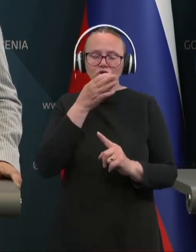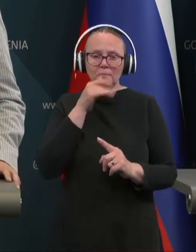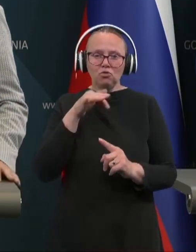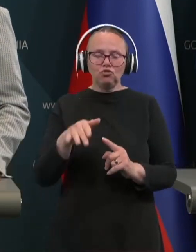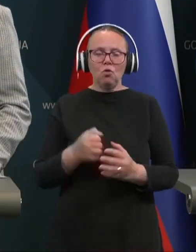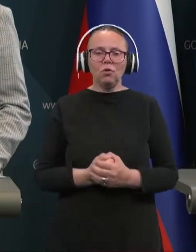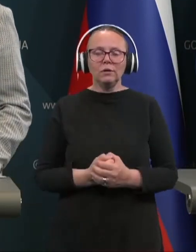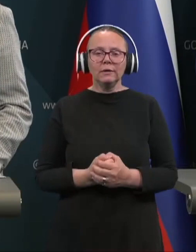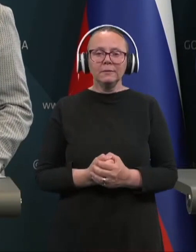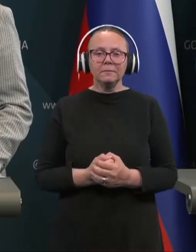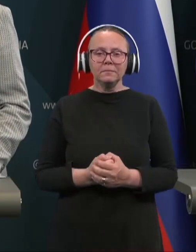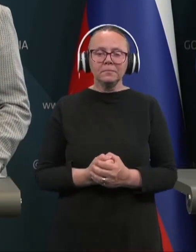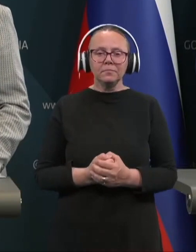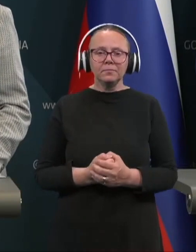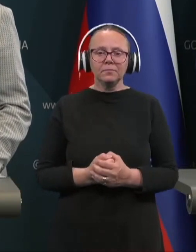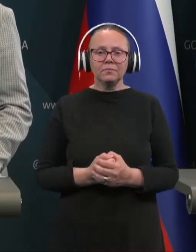šlo, zdaj slišati.